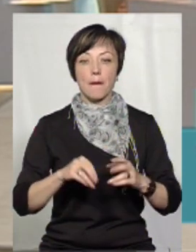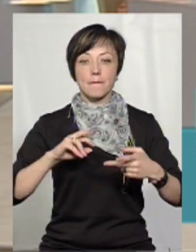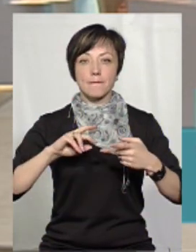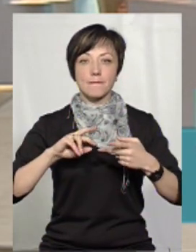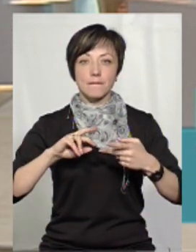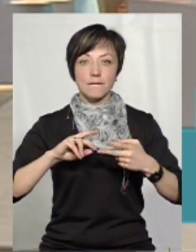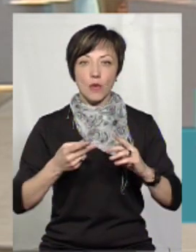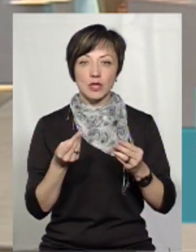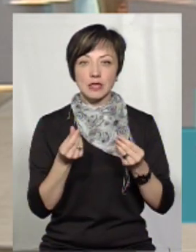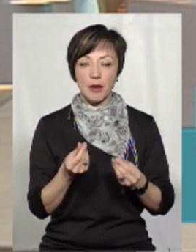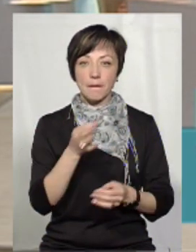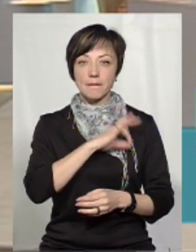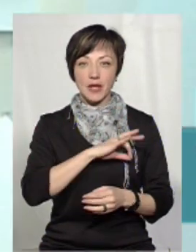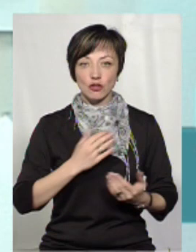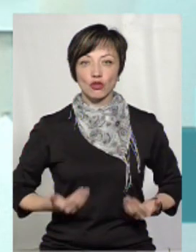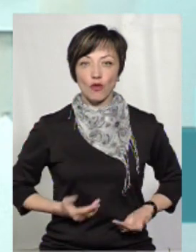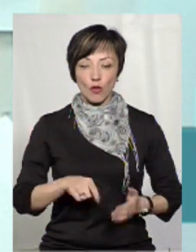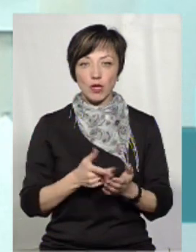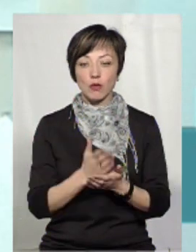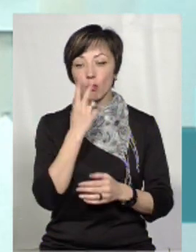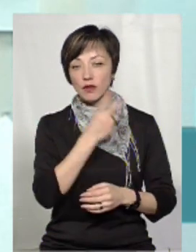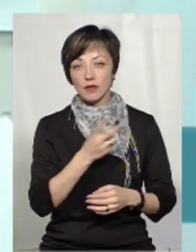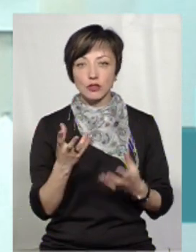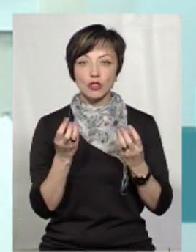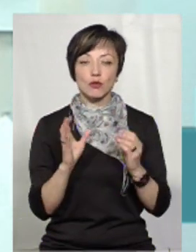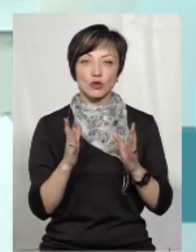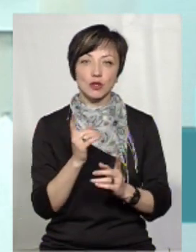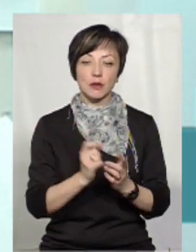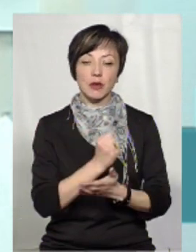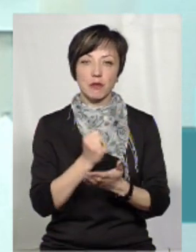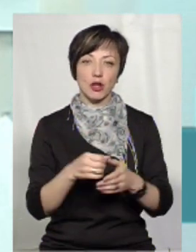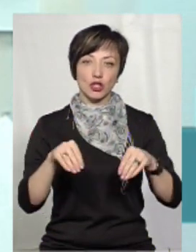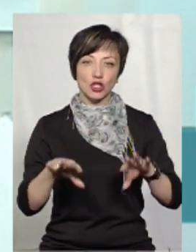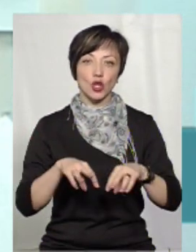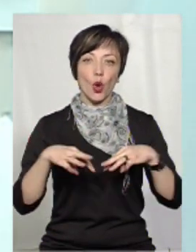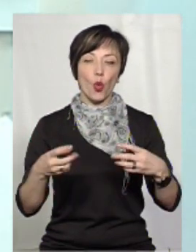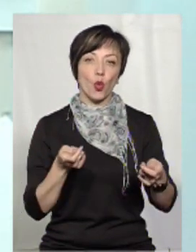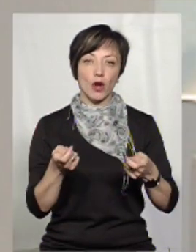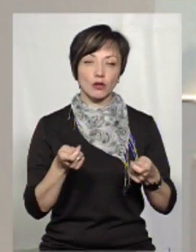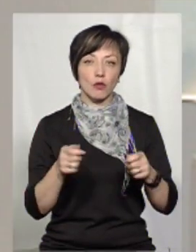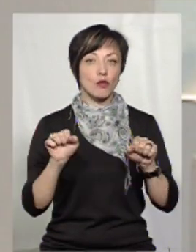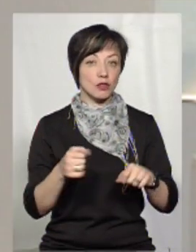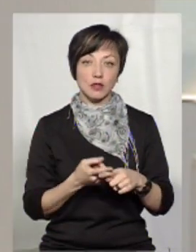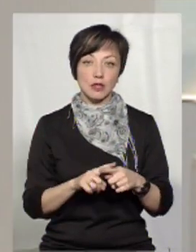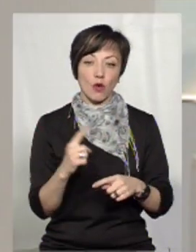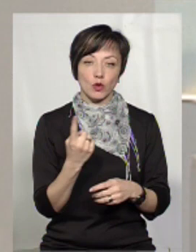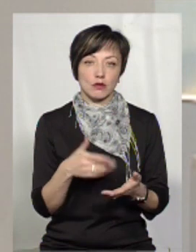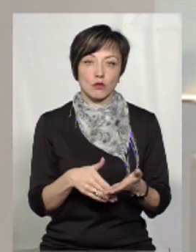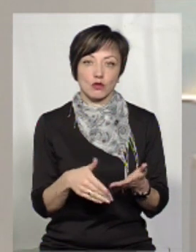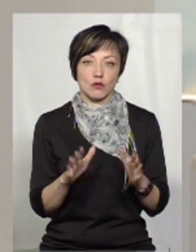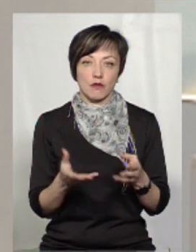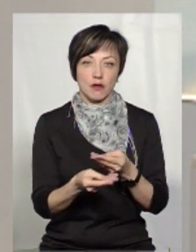пільг на житлово-комунальні послуги. Тому будемо дивитися, які ще будуть прийматися рішення уряду. Важливо, це буде один із